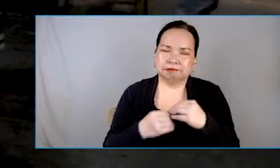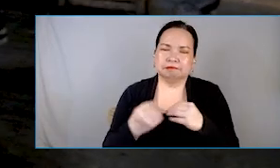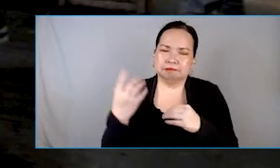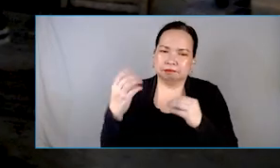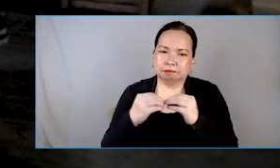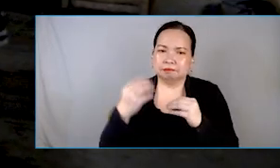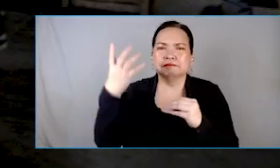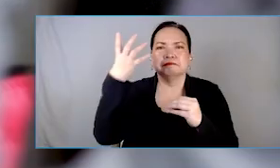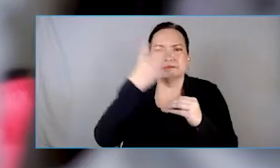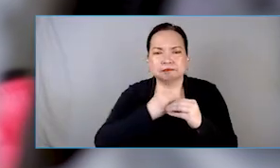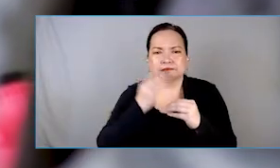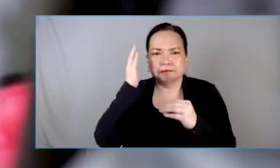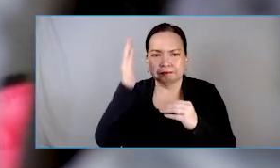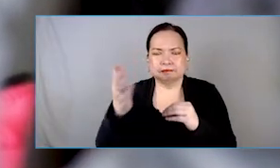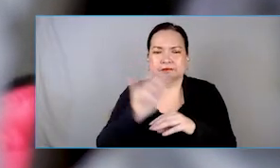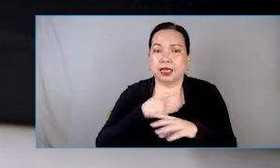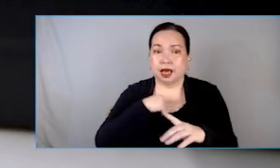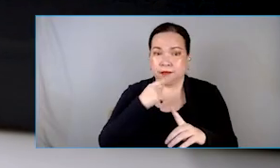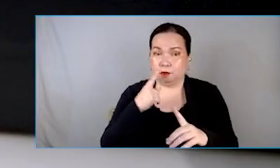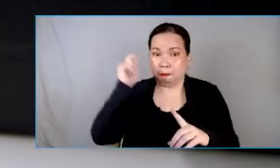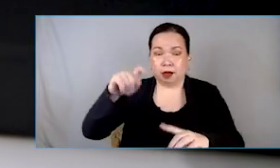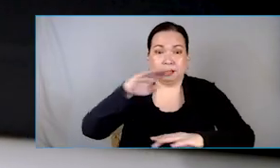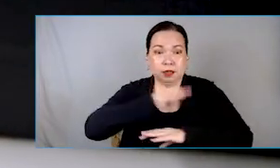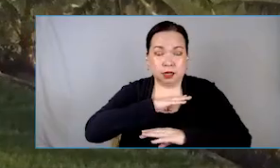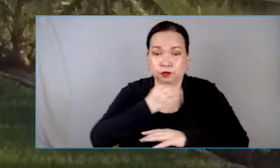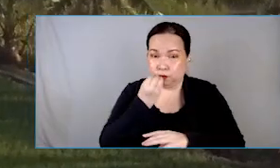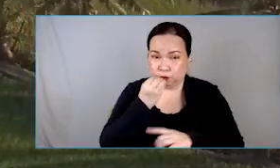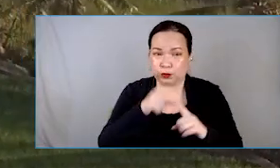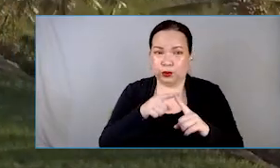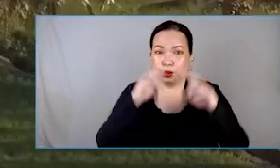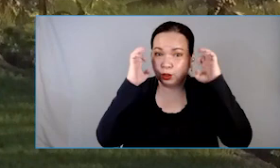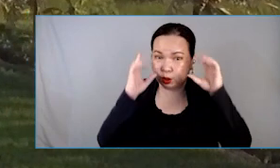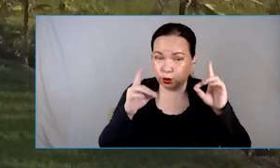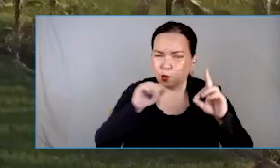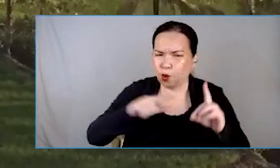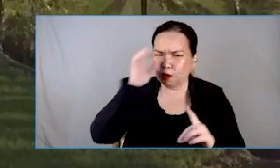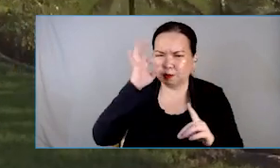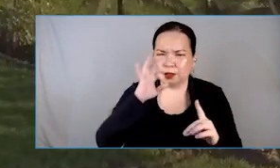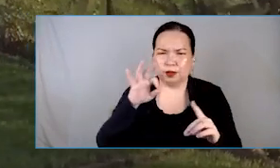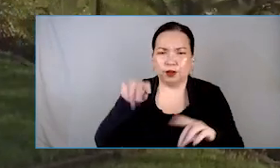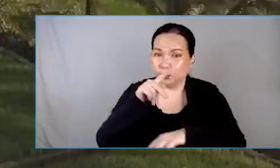Sa pag-napagkain at pag-inokasyon, sa mga Pilipino, walang problem ang Pilipinas.